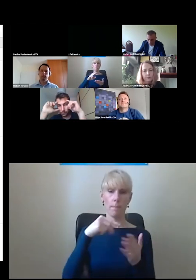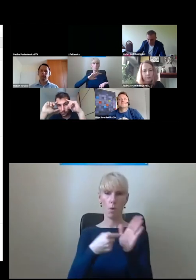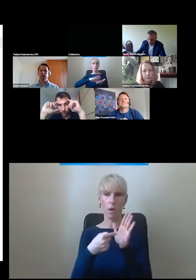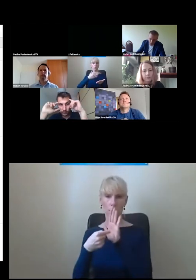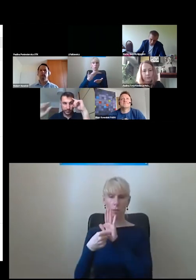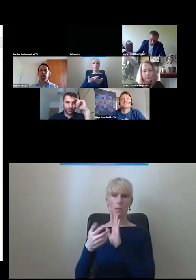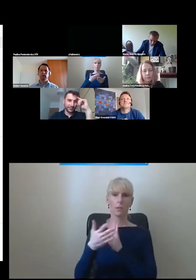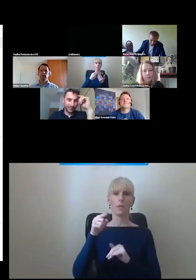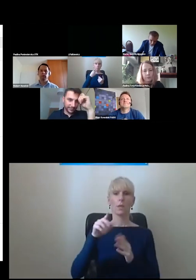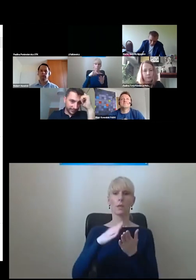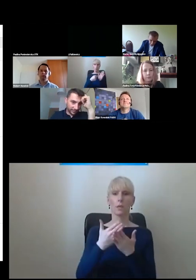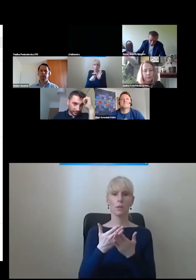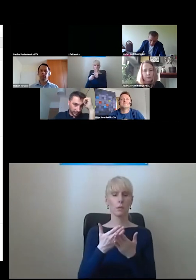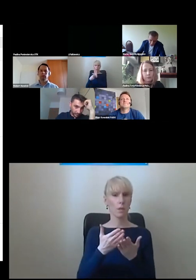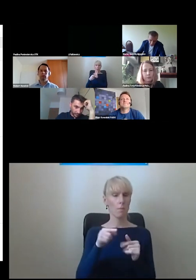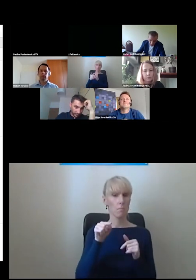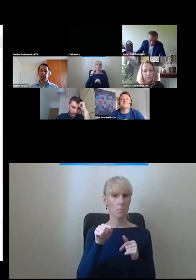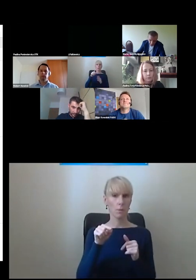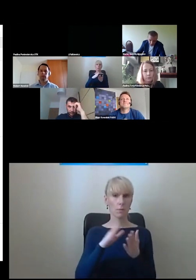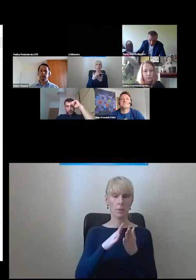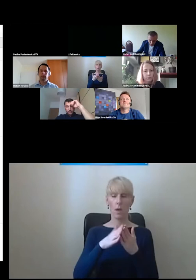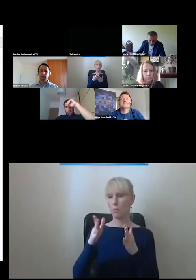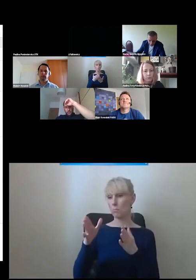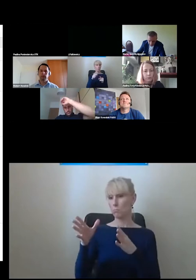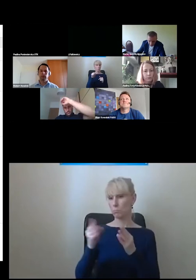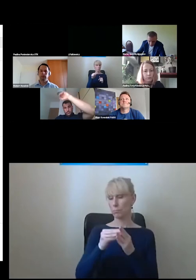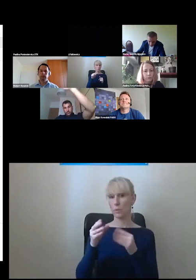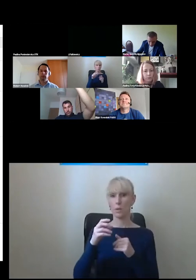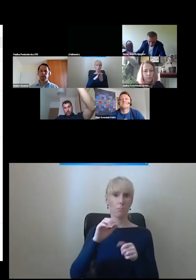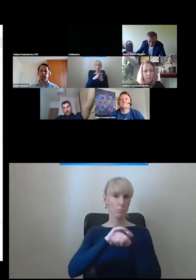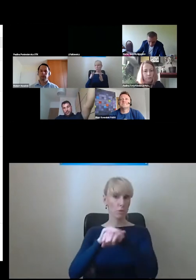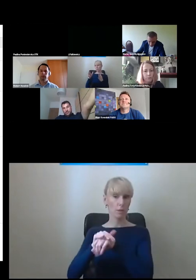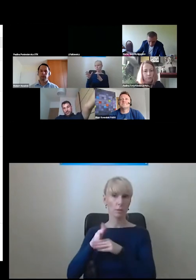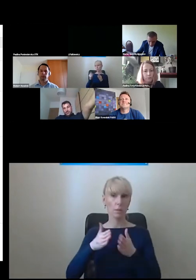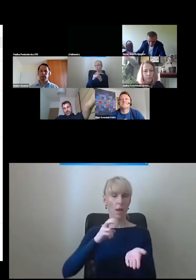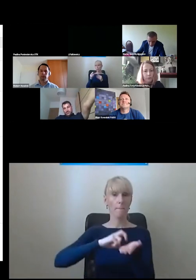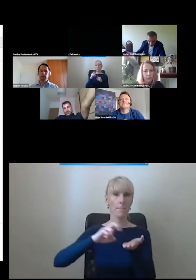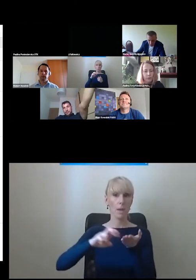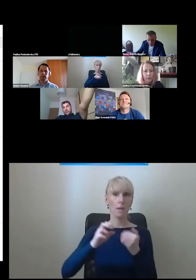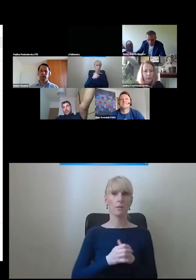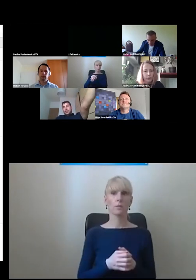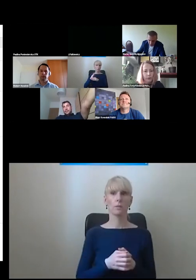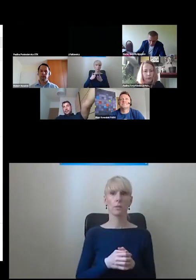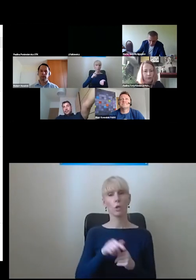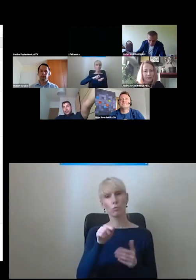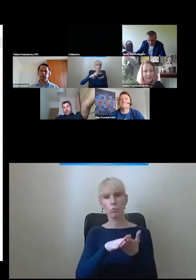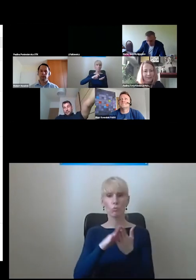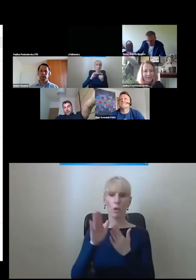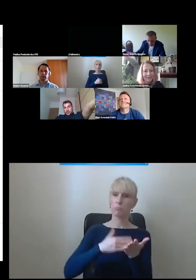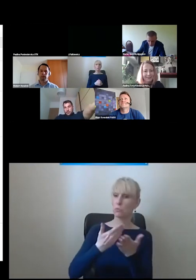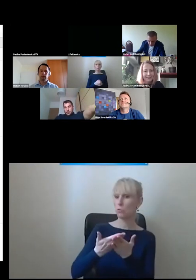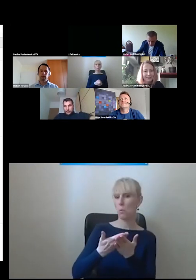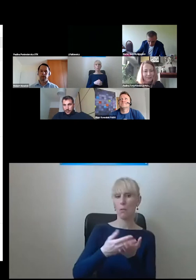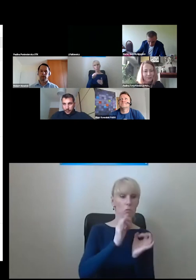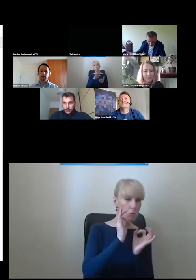jak kształtować tą przestrzeń publiczną, żeby była ona w miarę jak najbardziej przyjazna dla pieszych. Może przerzucimy tam kawałeczek dalej, są przykłady. Na początku, powiedzmy, dobre,